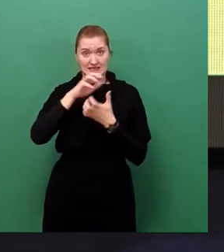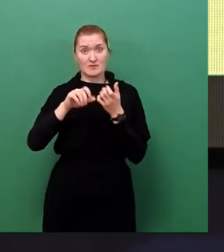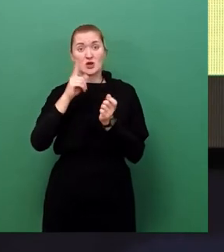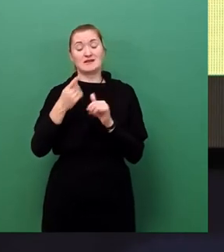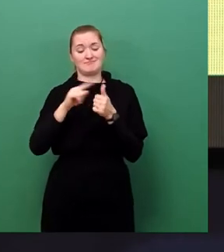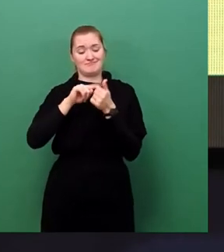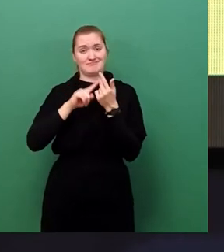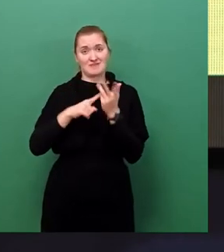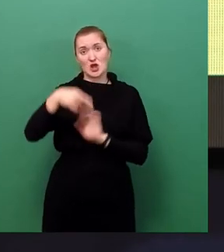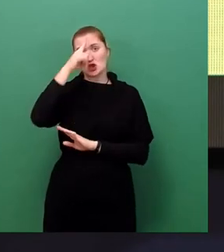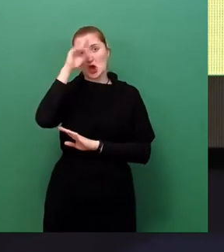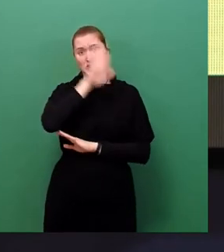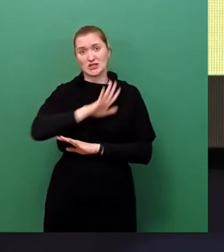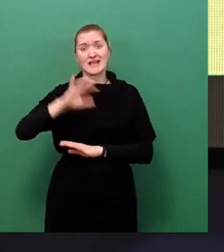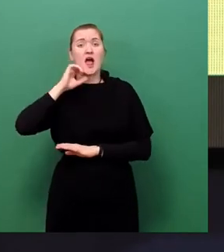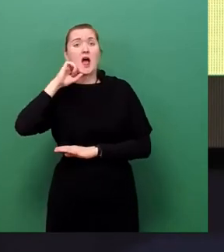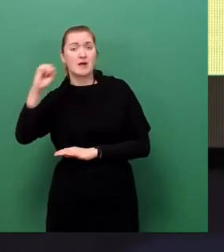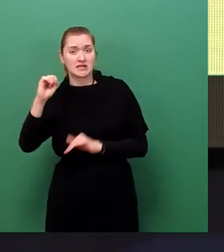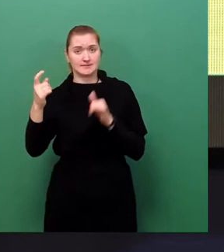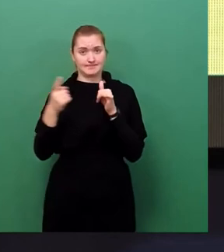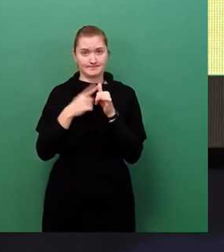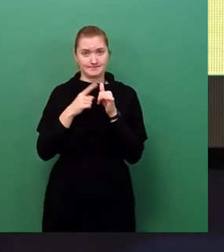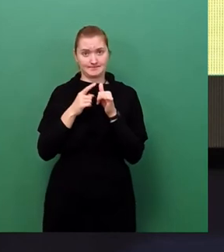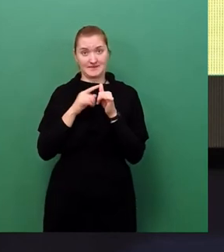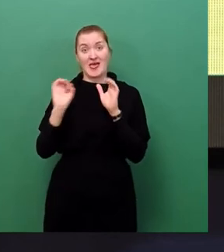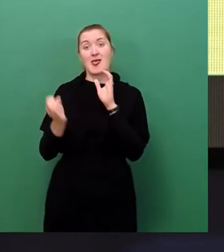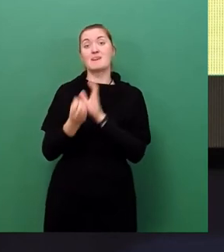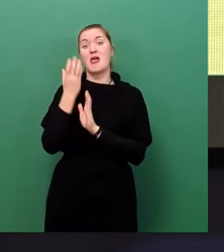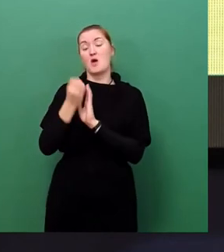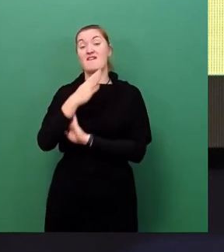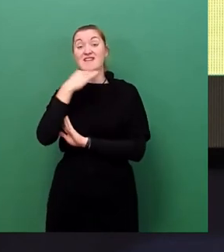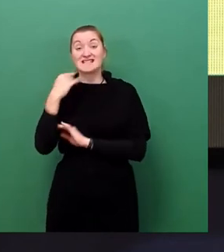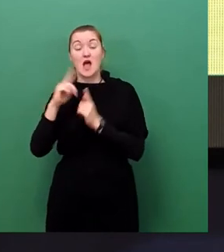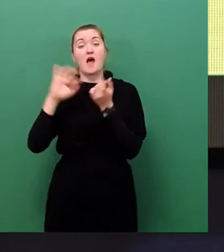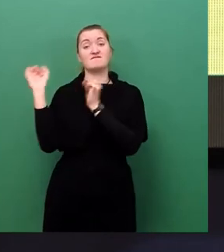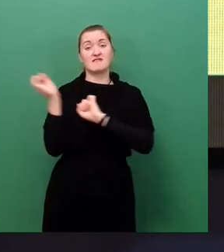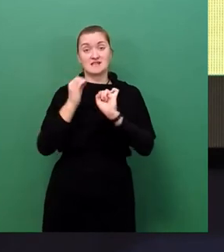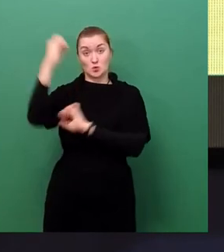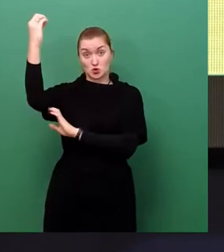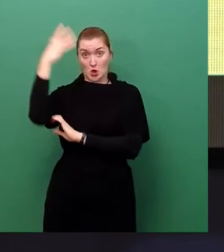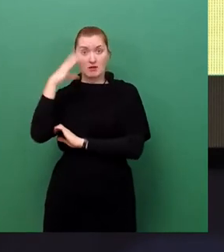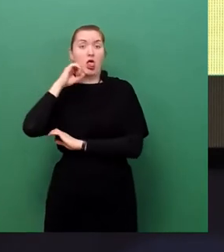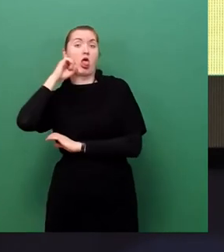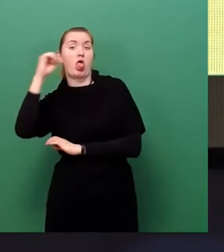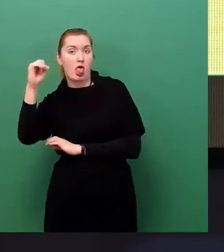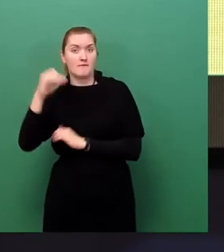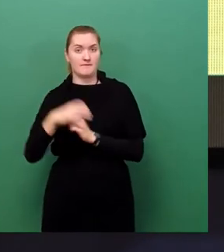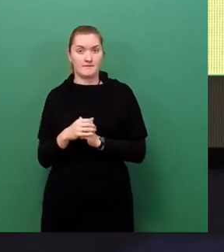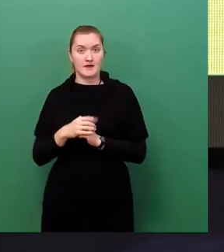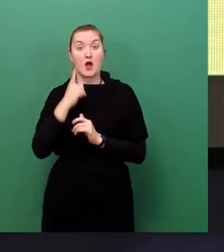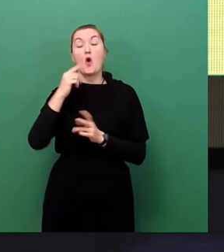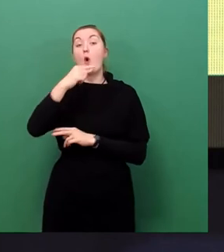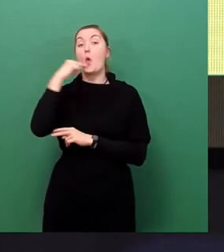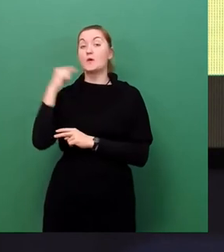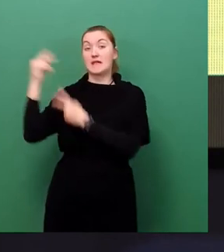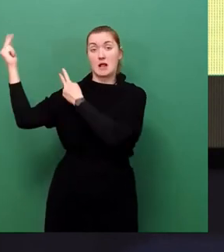äußeren Einflüssen. Erstens Naturelementen Wasser, Wind und Sonnenergie. Zweitens der Import von Russland. Und drittens